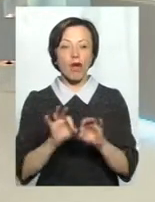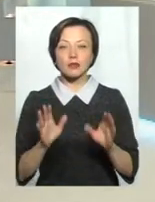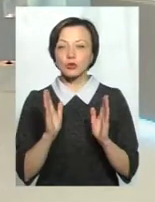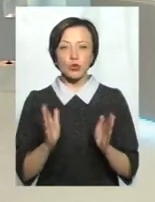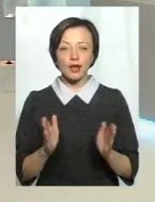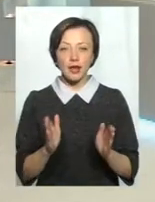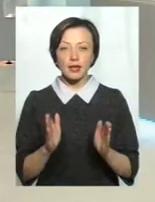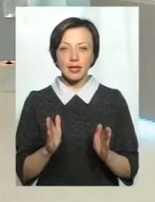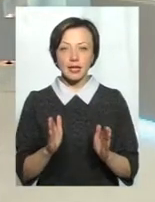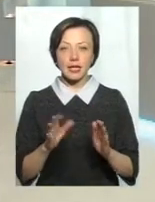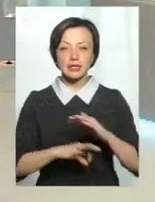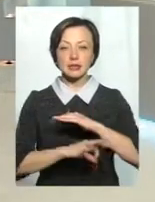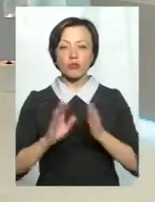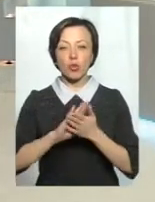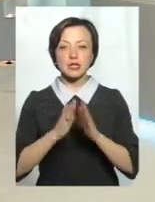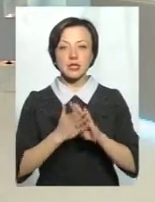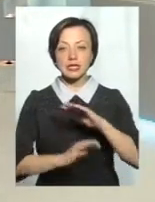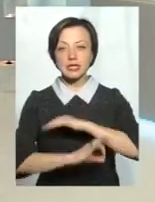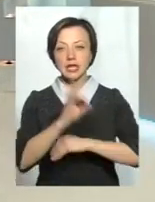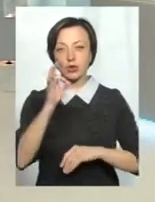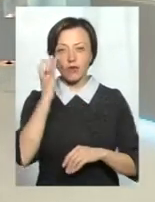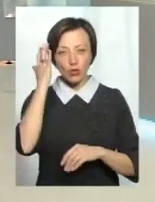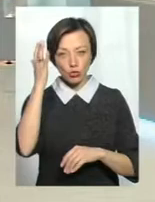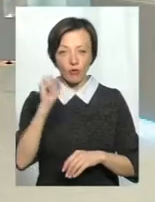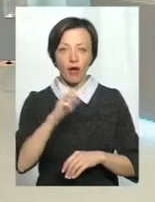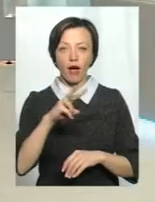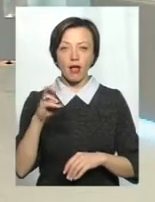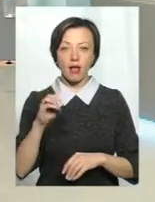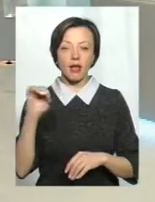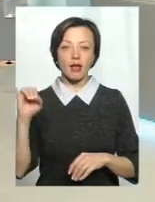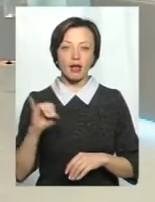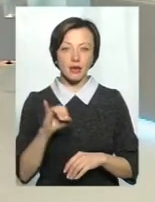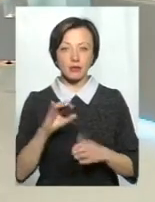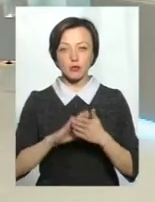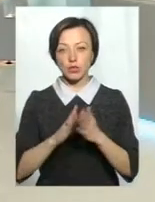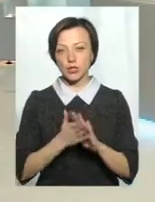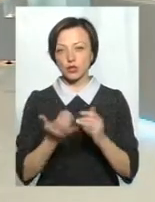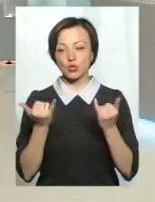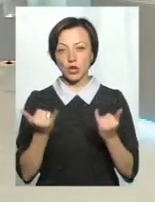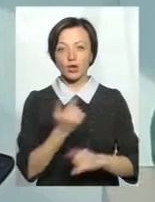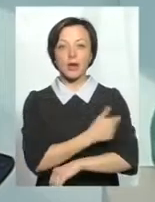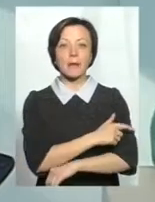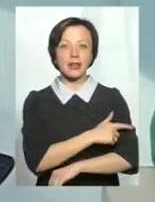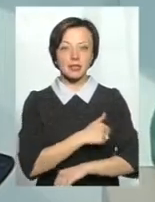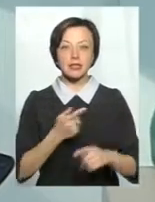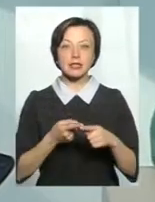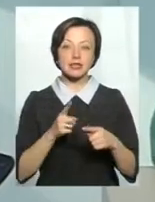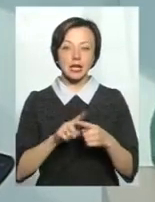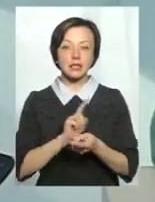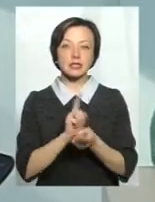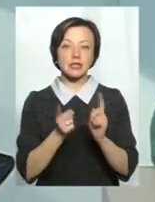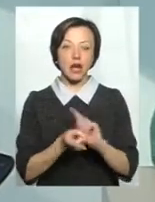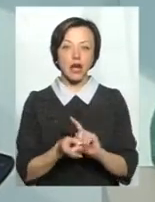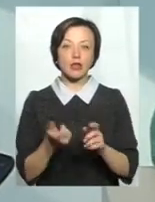з позиції Східної філософії, але й з позиції сучасної медицини. Це стало більш